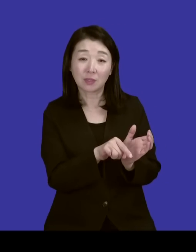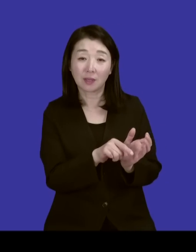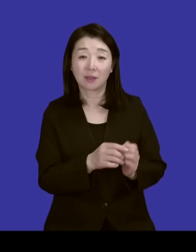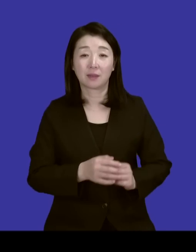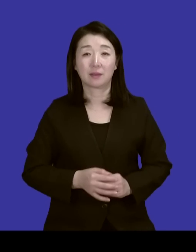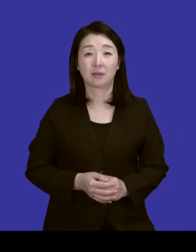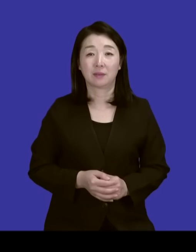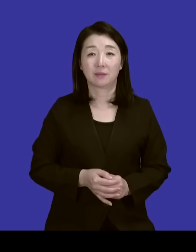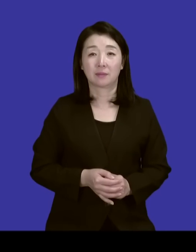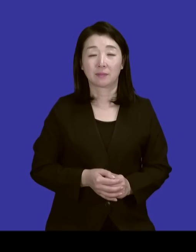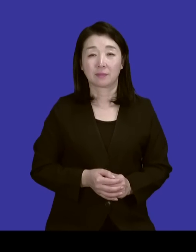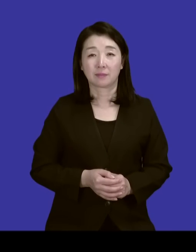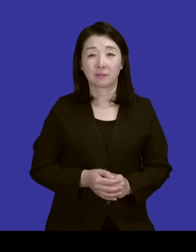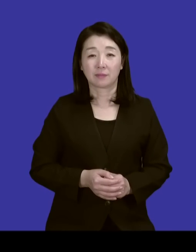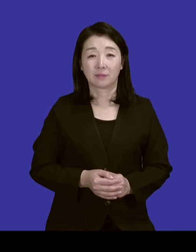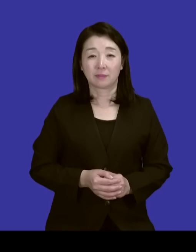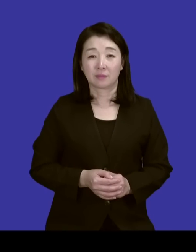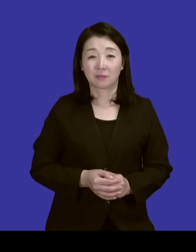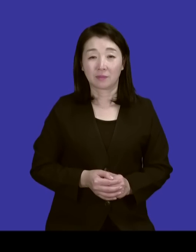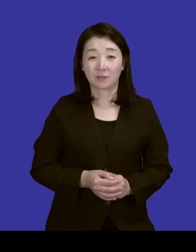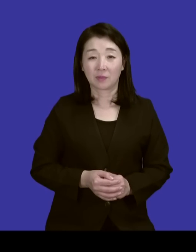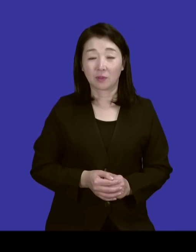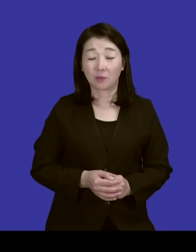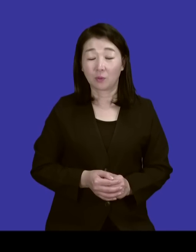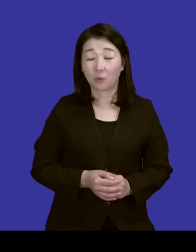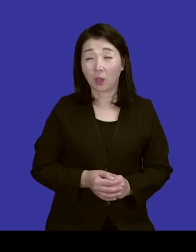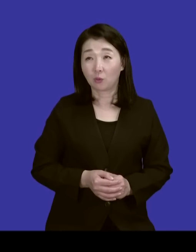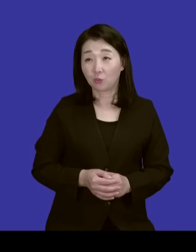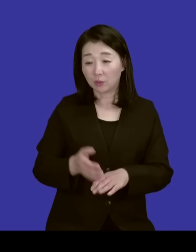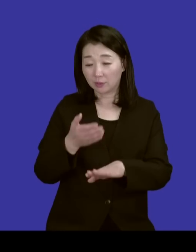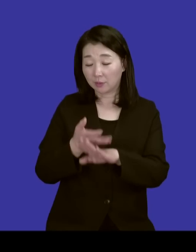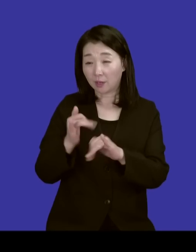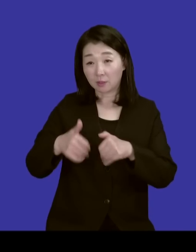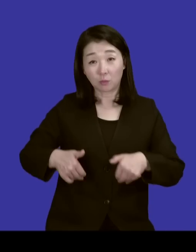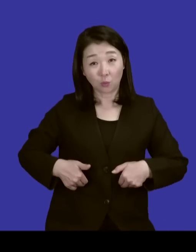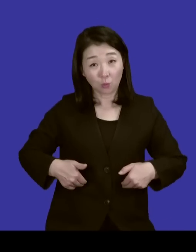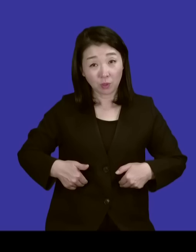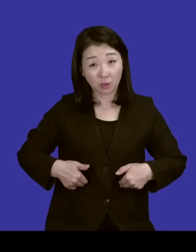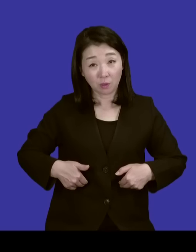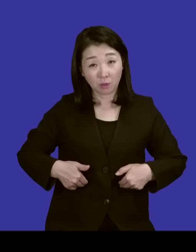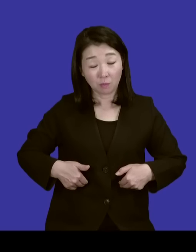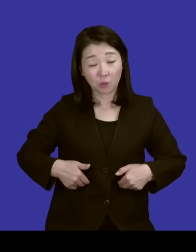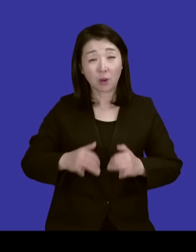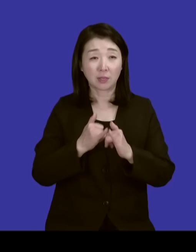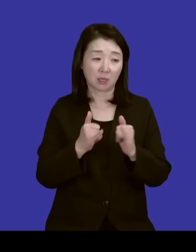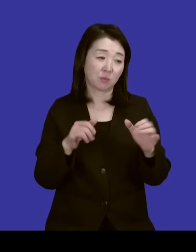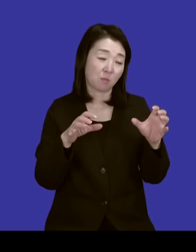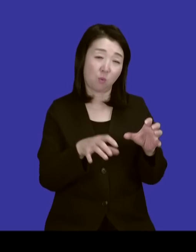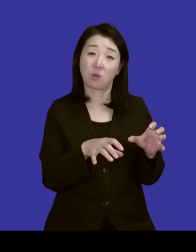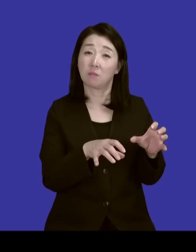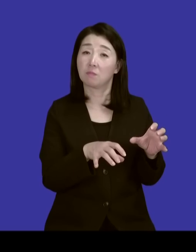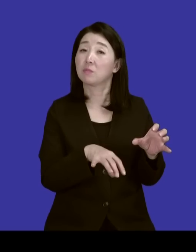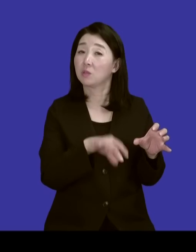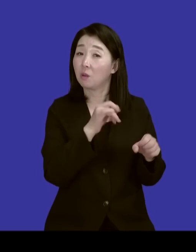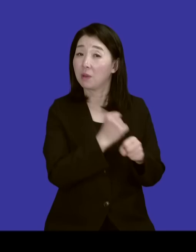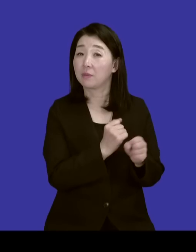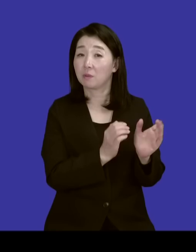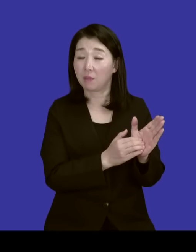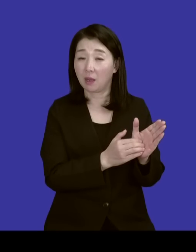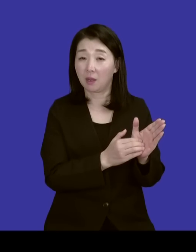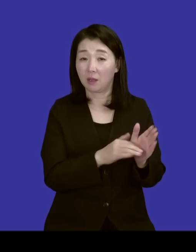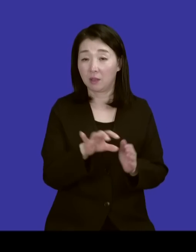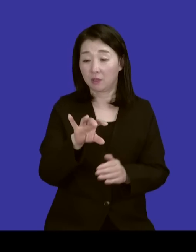필요로 하는 타인의 도움이 필요로 하는 사람들의 모임이었어요. 그래서 제가 처음에